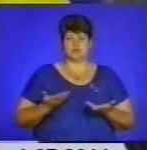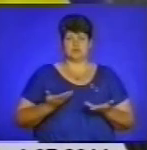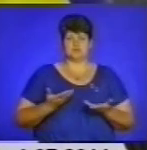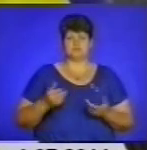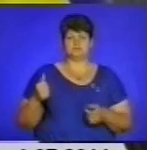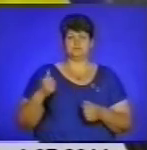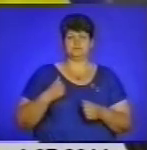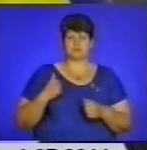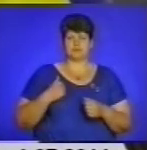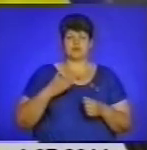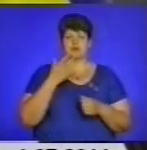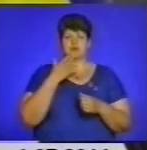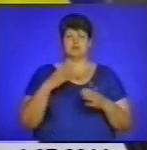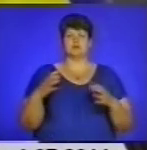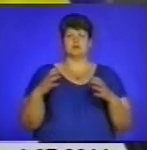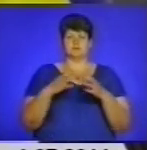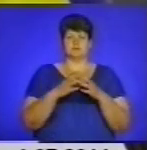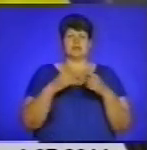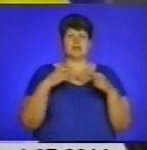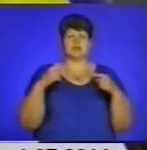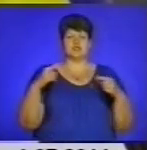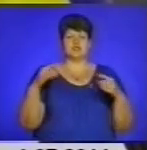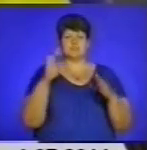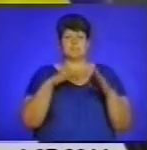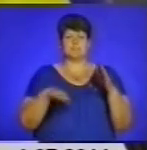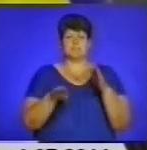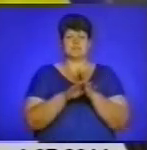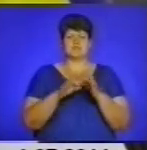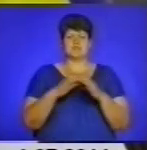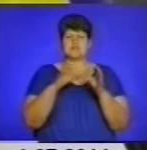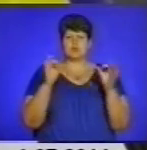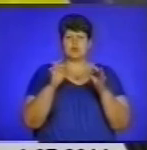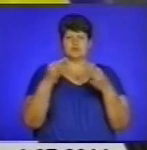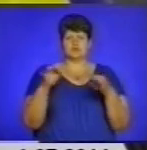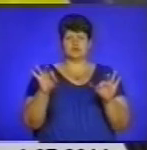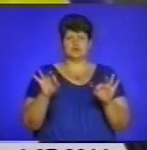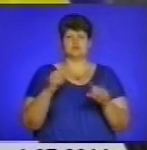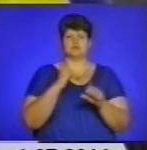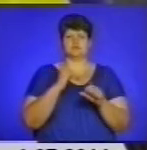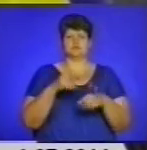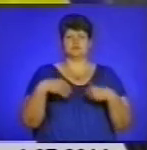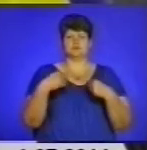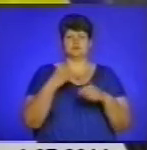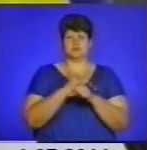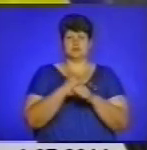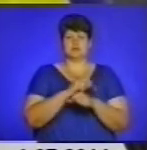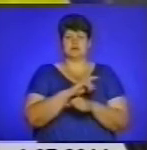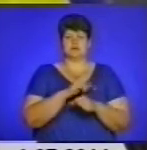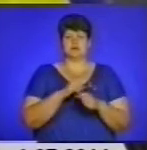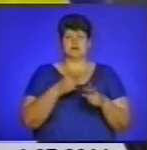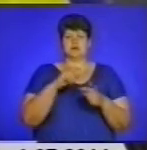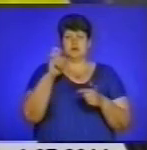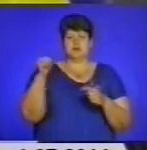України, Національна гвардія і інші підрозділи ніколи не дозволять застосувати силу проти мирних людей. Вони